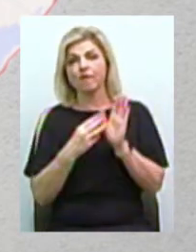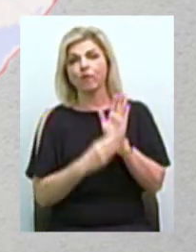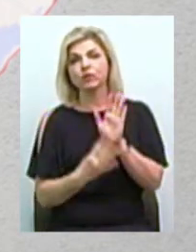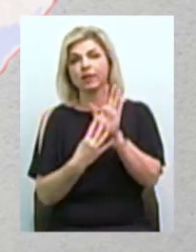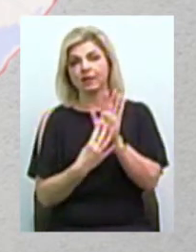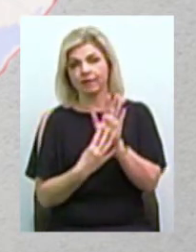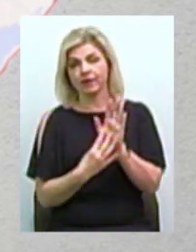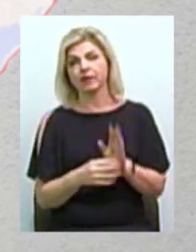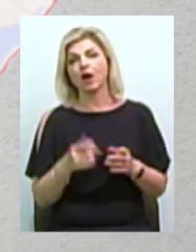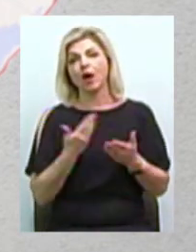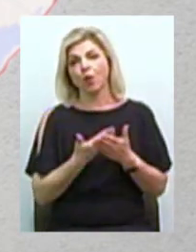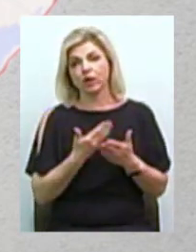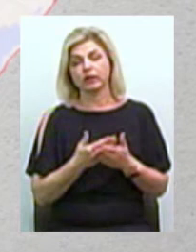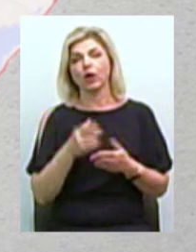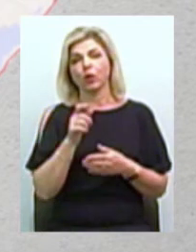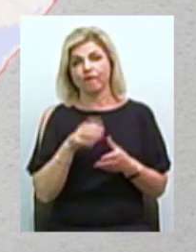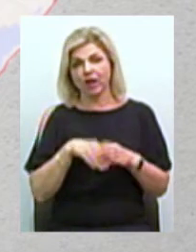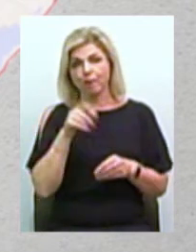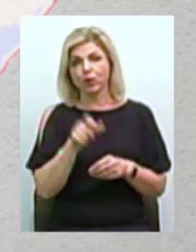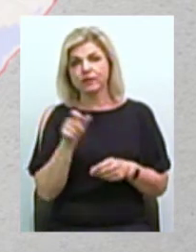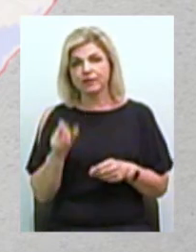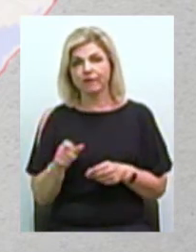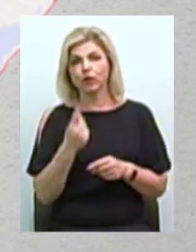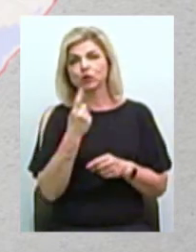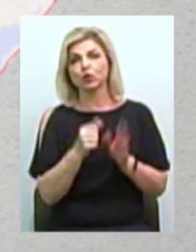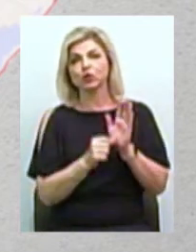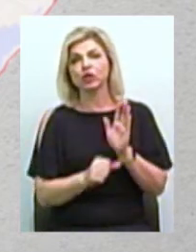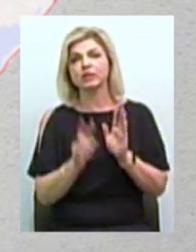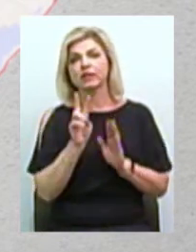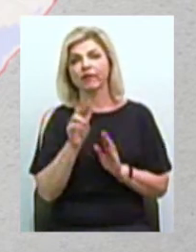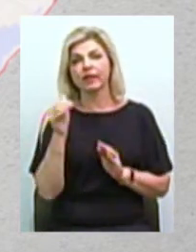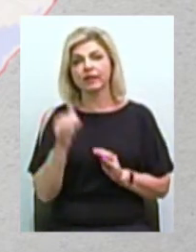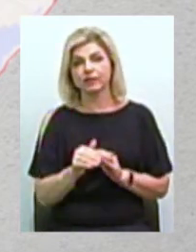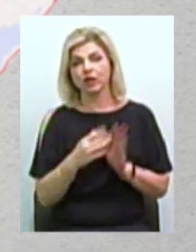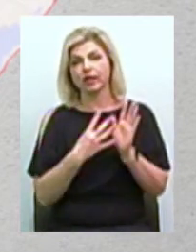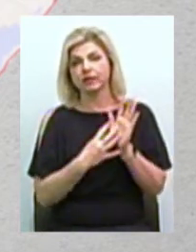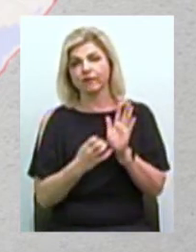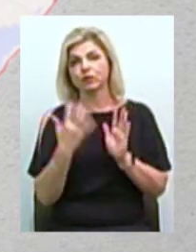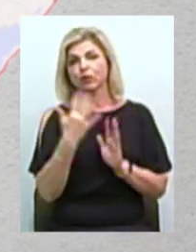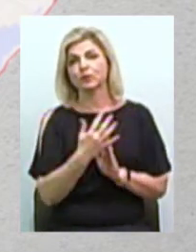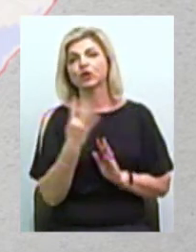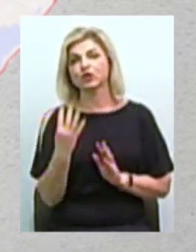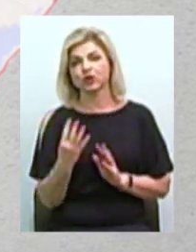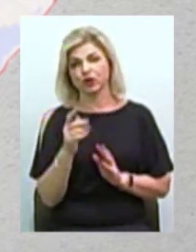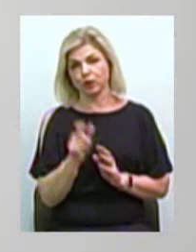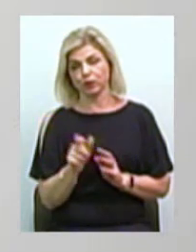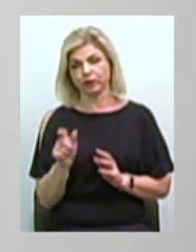Орієнтовна кількість виборців – 162 тисячі 954